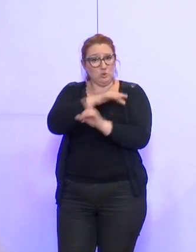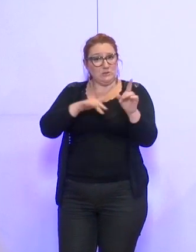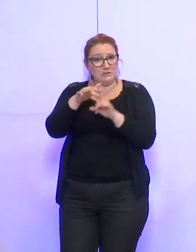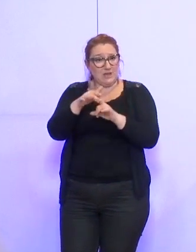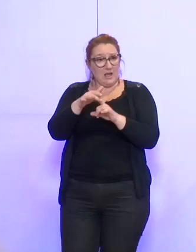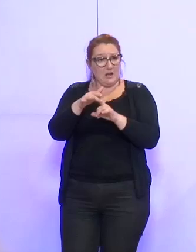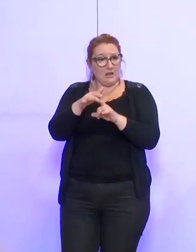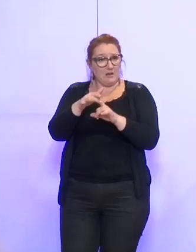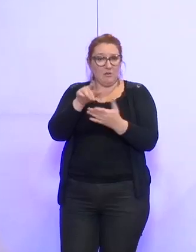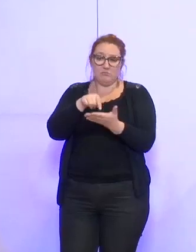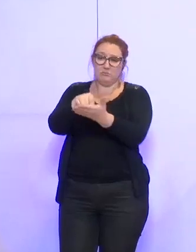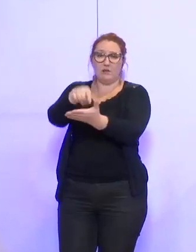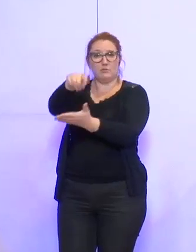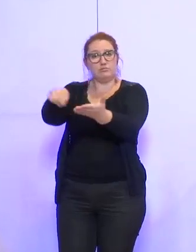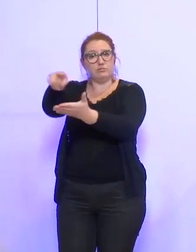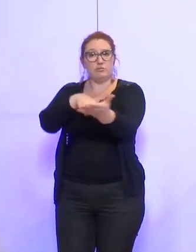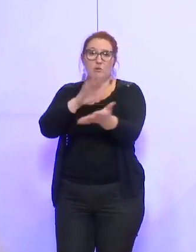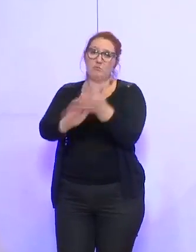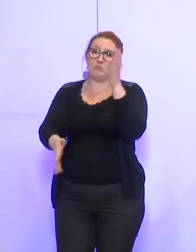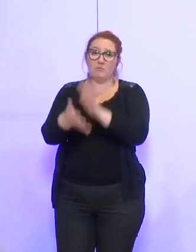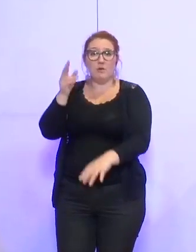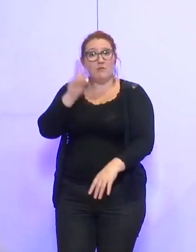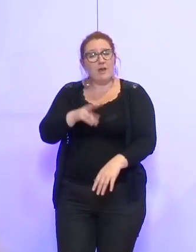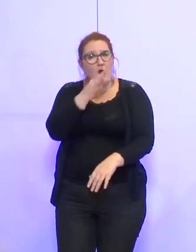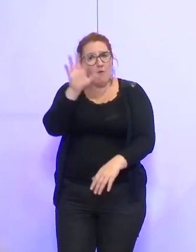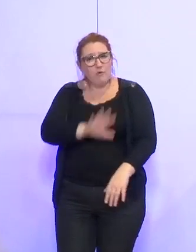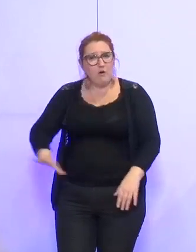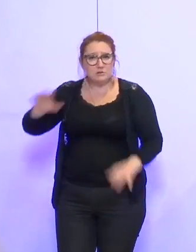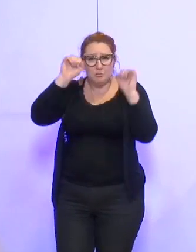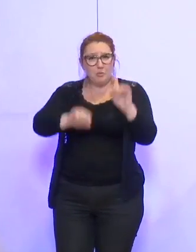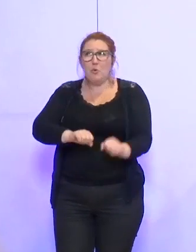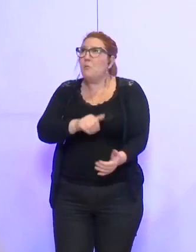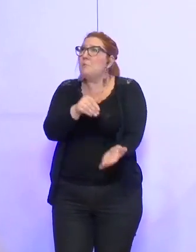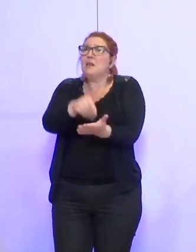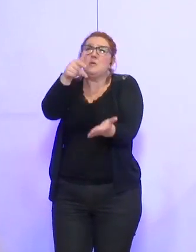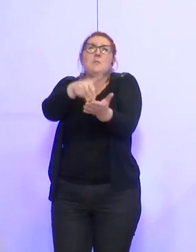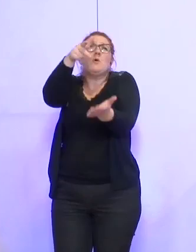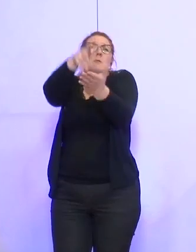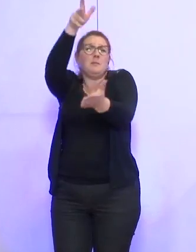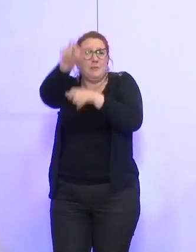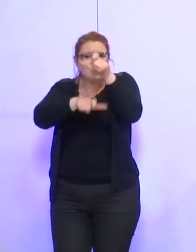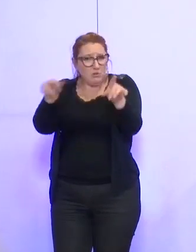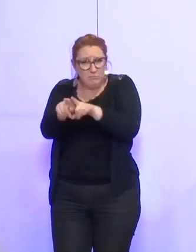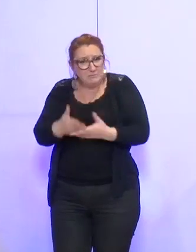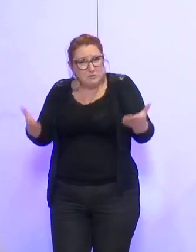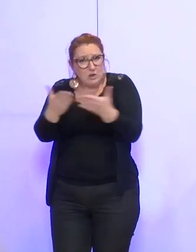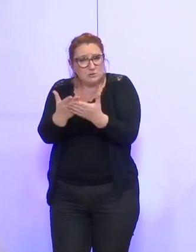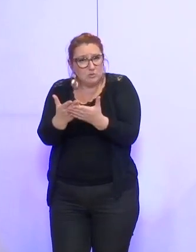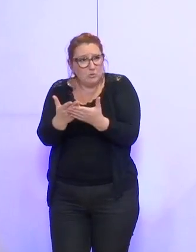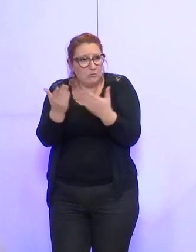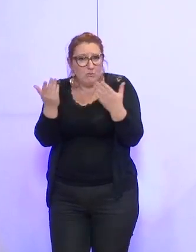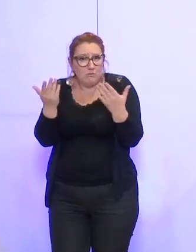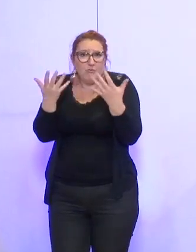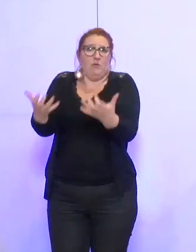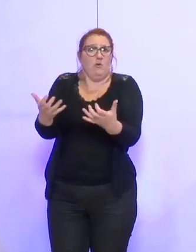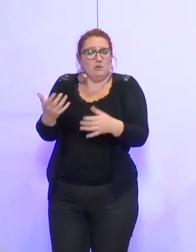payer sa dette et on passe l'éponge. Il y a des milliers de personnes en France qui pourraient bénéficier de ce genre de mesures aujourd'hui. Donc au moins, est-ce qu'on peut nous